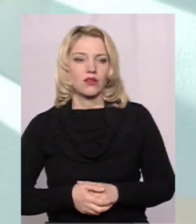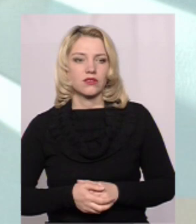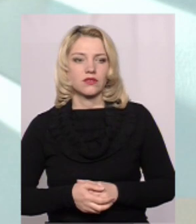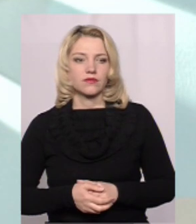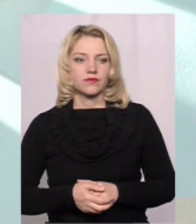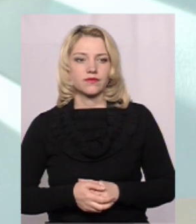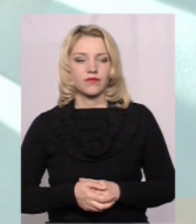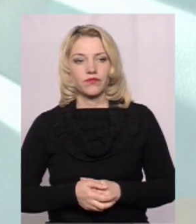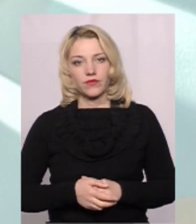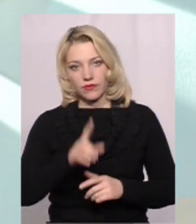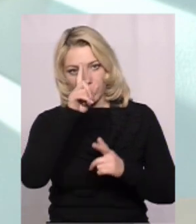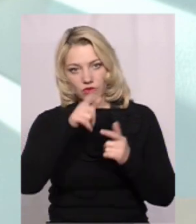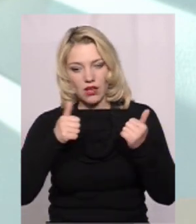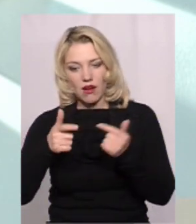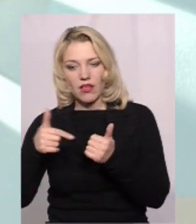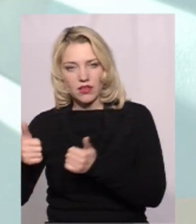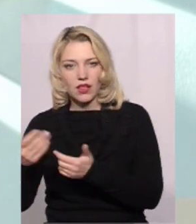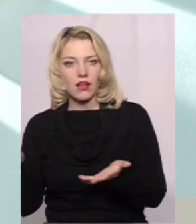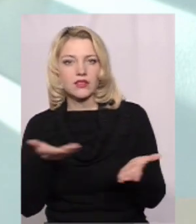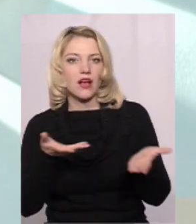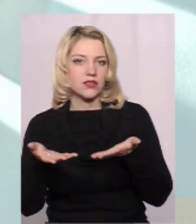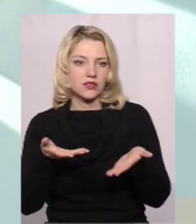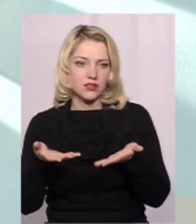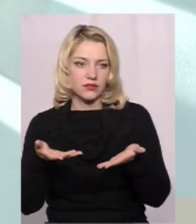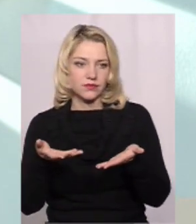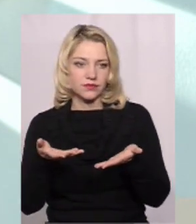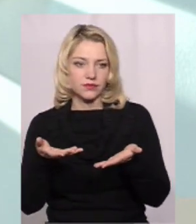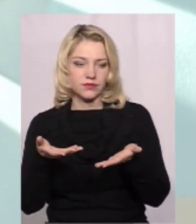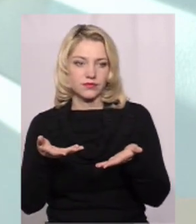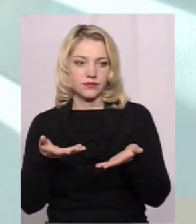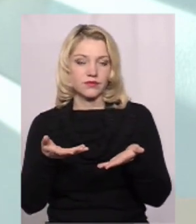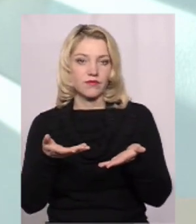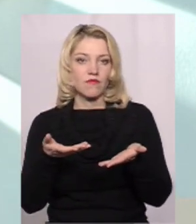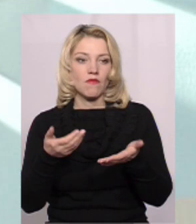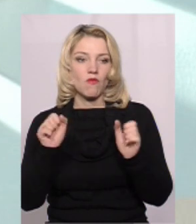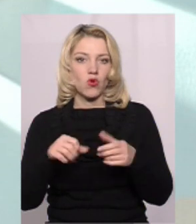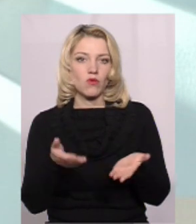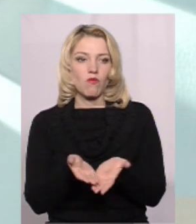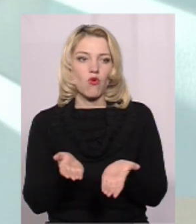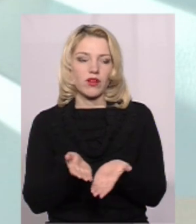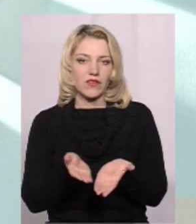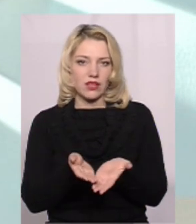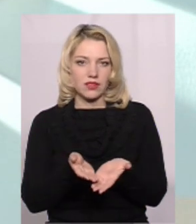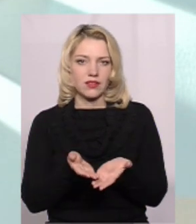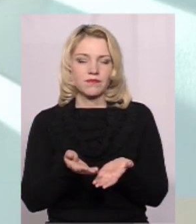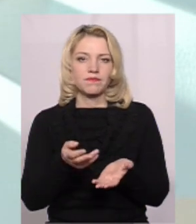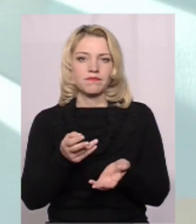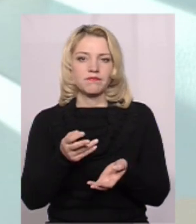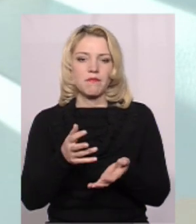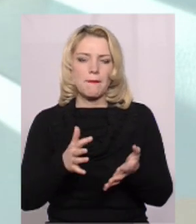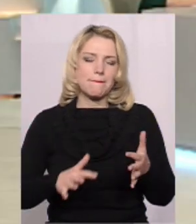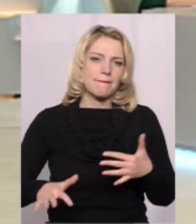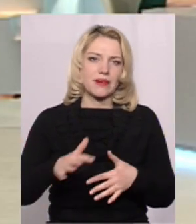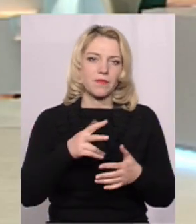В країнах, які, скажімо так, можна порівняти в масштабах Це,